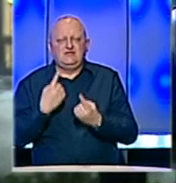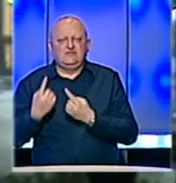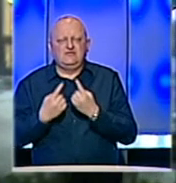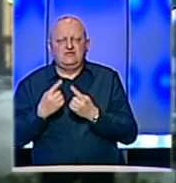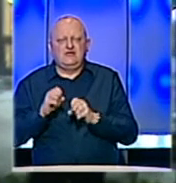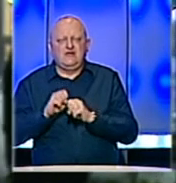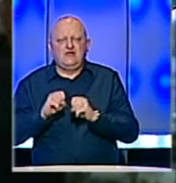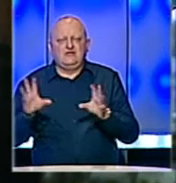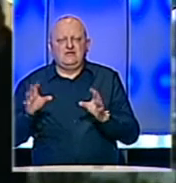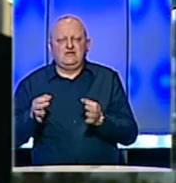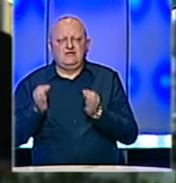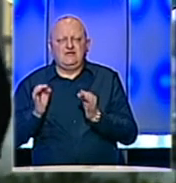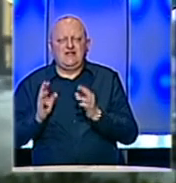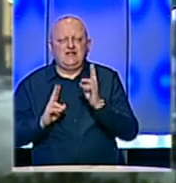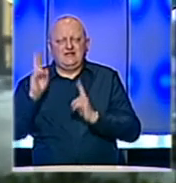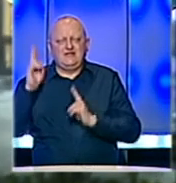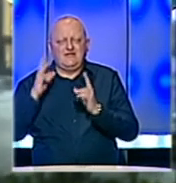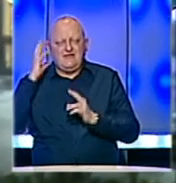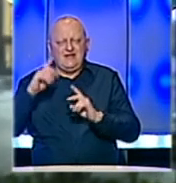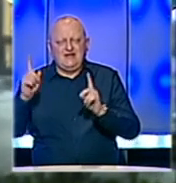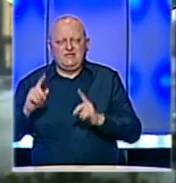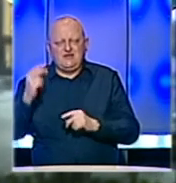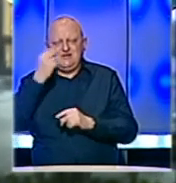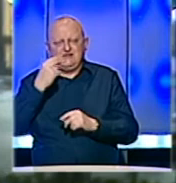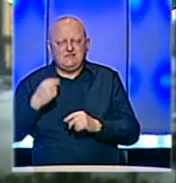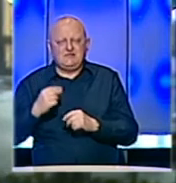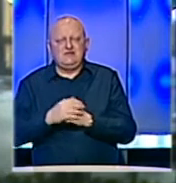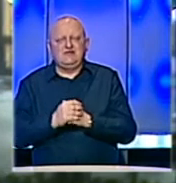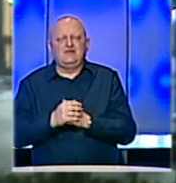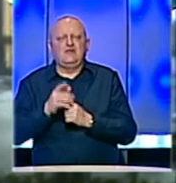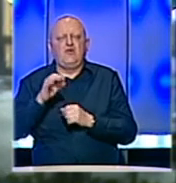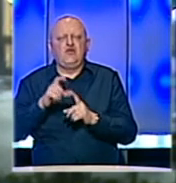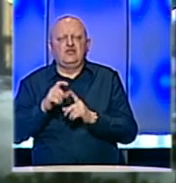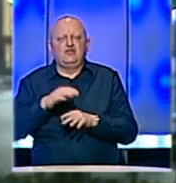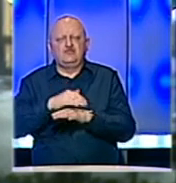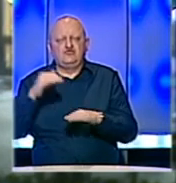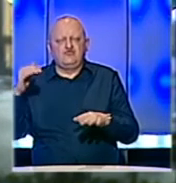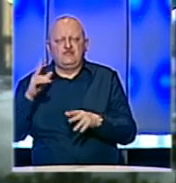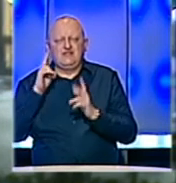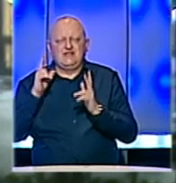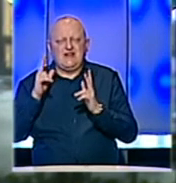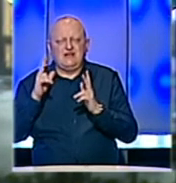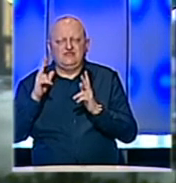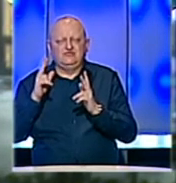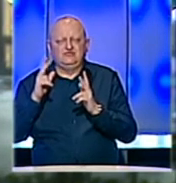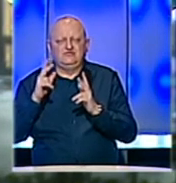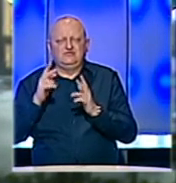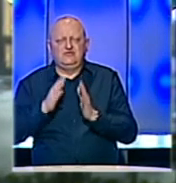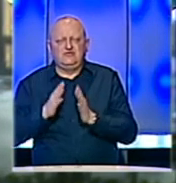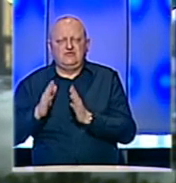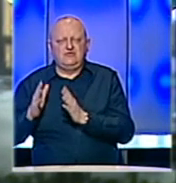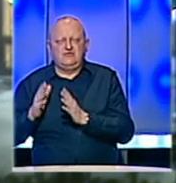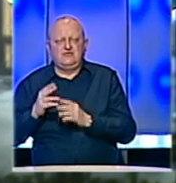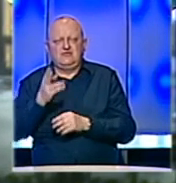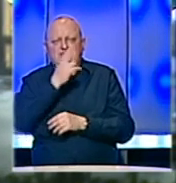je proglašena na vanrednoj sjednici vlade Republike Srpske, a od Narodne skupštine biće zatraženo da u skladu sa